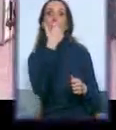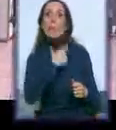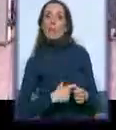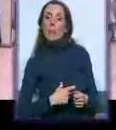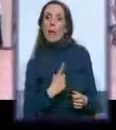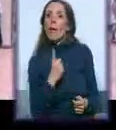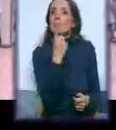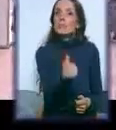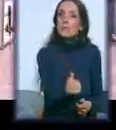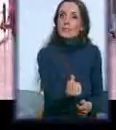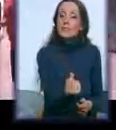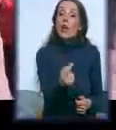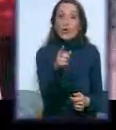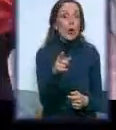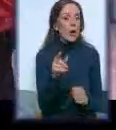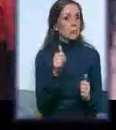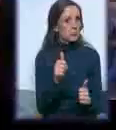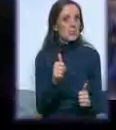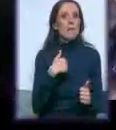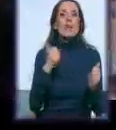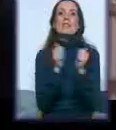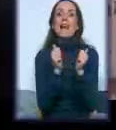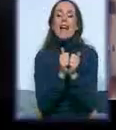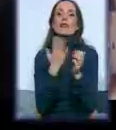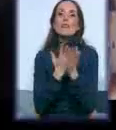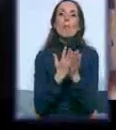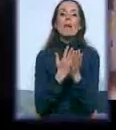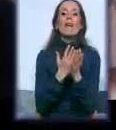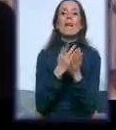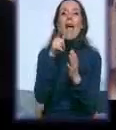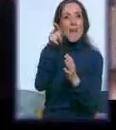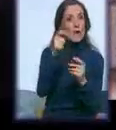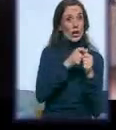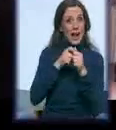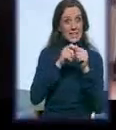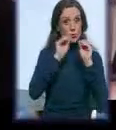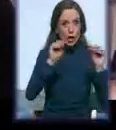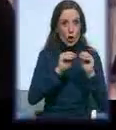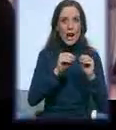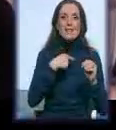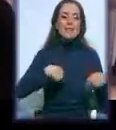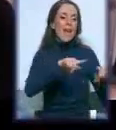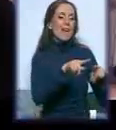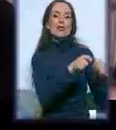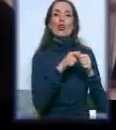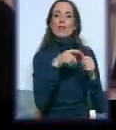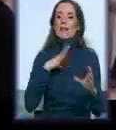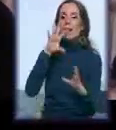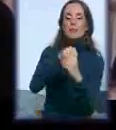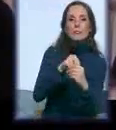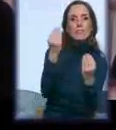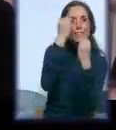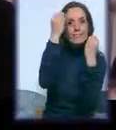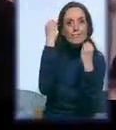ne možemo. I to je nekako urodilo plodom. Ja smo zajedno prolazili različite edukacije koje organizujete i kada smo već kod edukacija, odmah posle ove